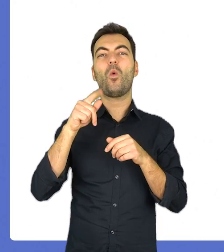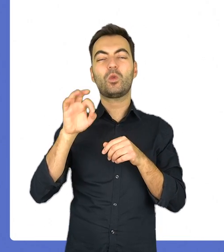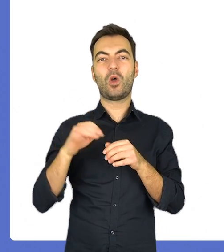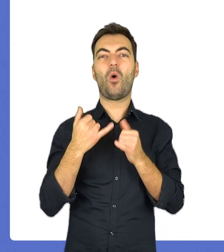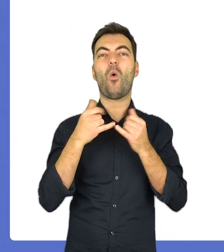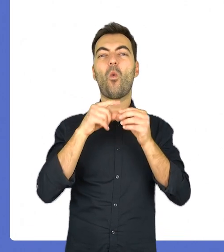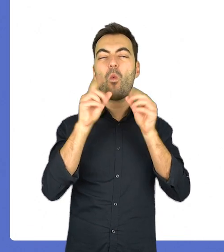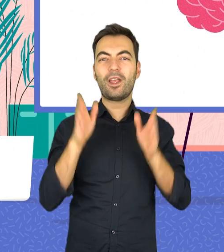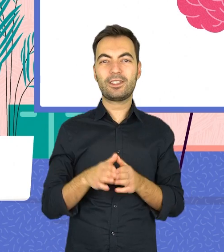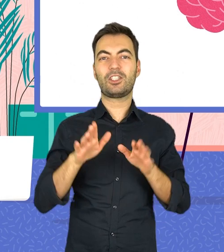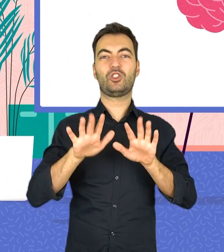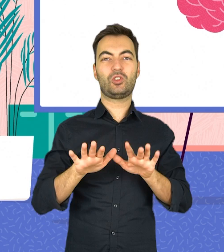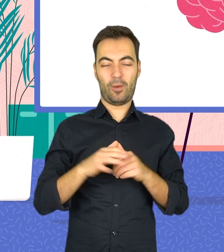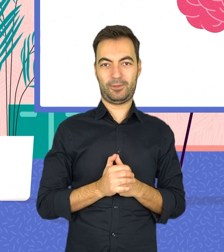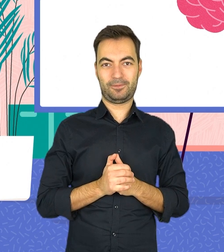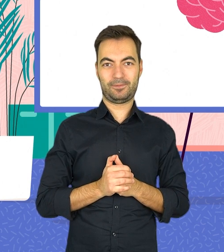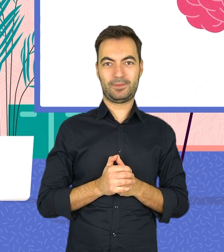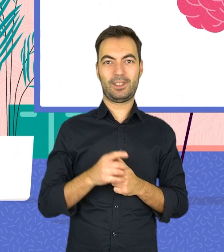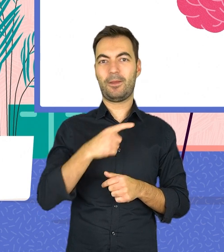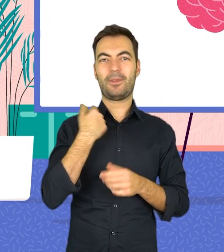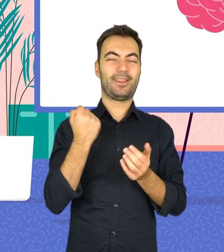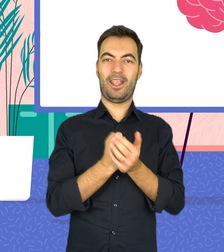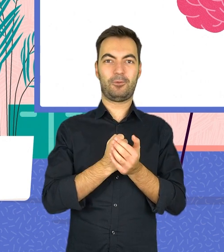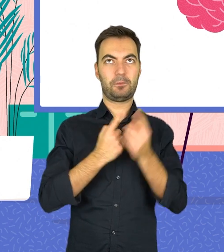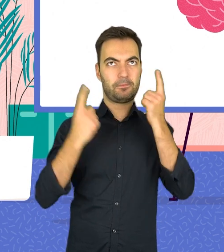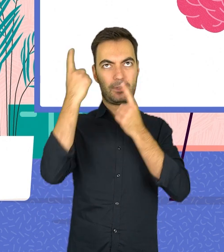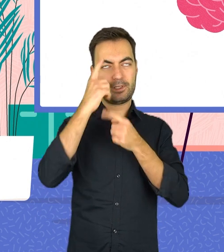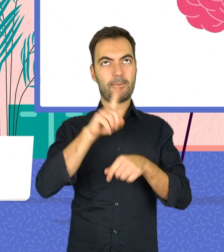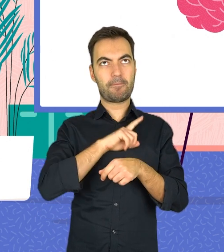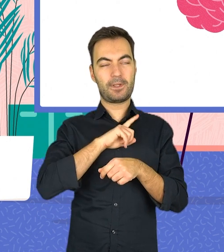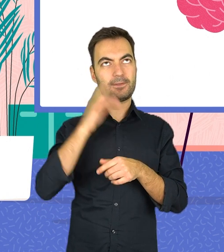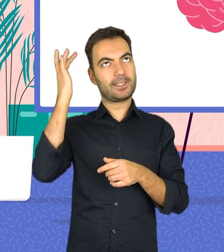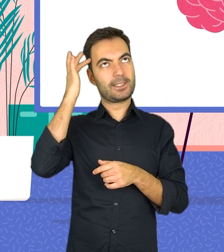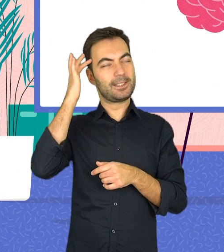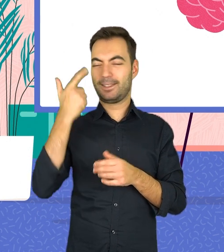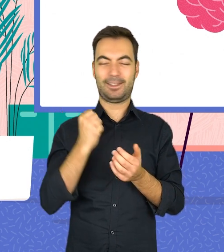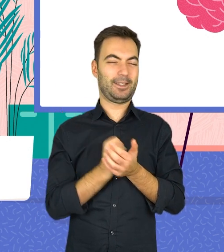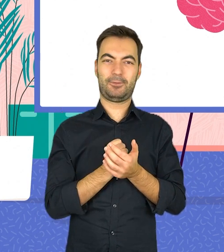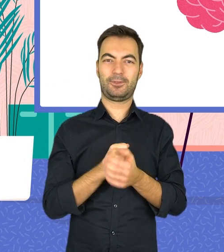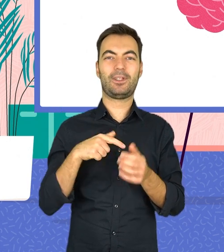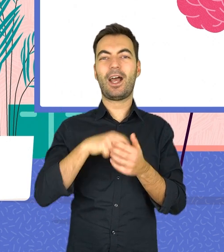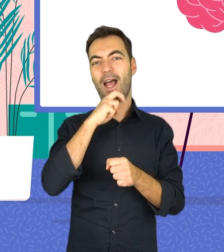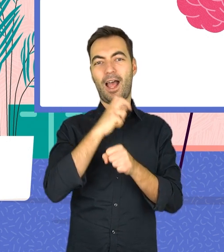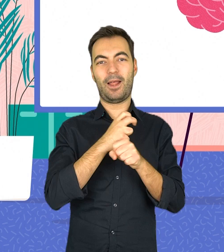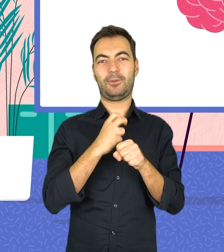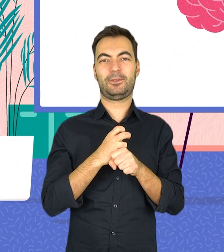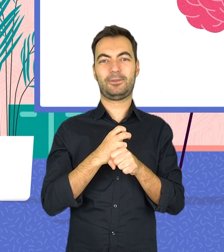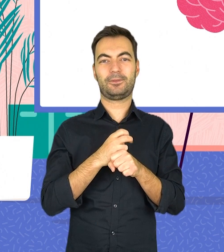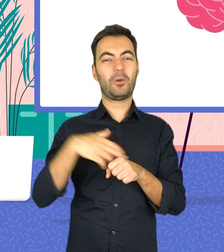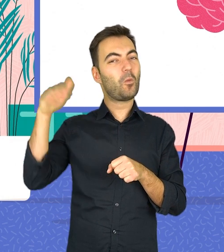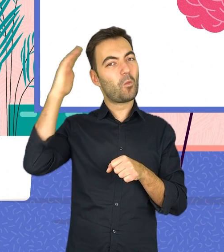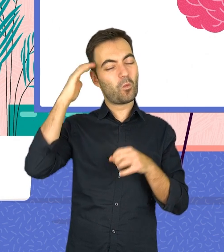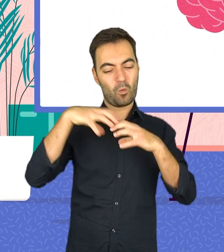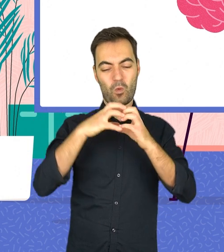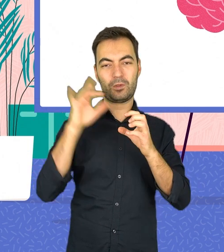łytek i stóp. Całe szczęście nie musimy o tym wszystkim podczas chodzenia myśleć. Robi to za nas